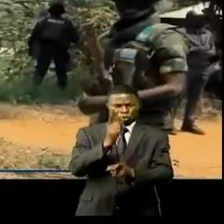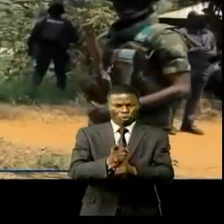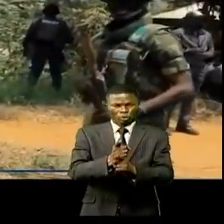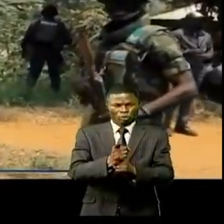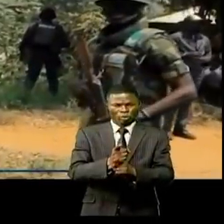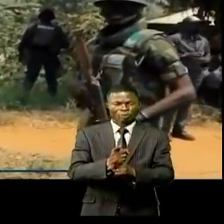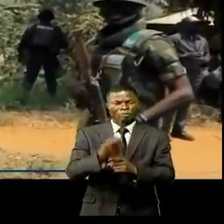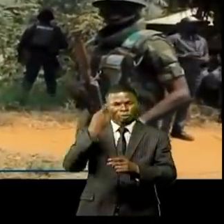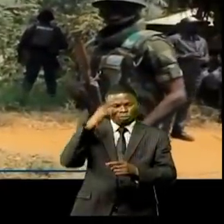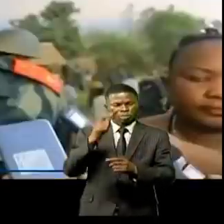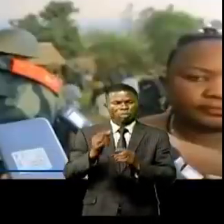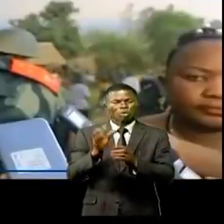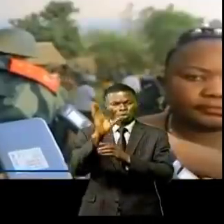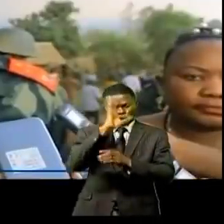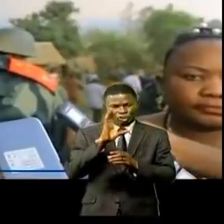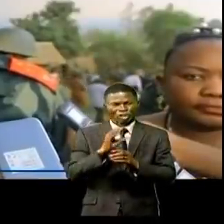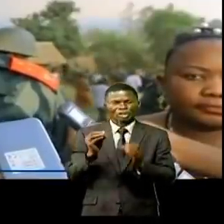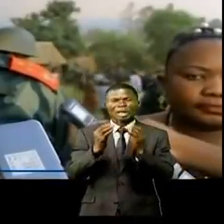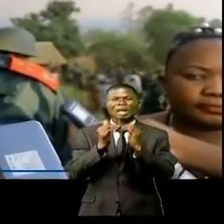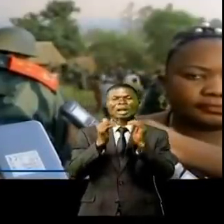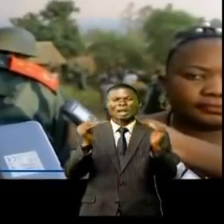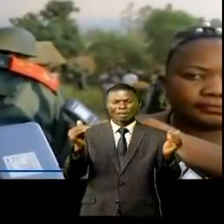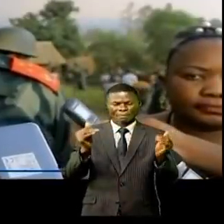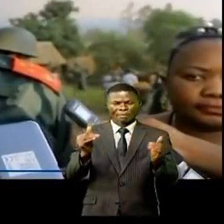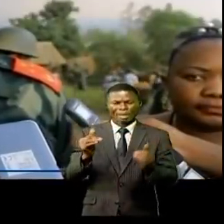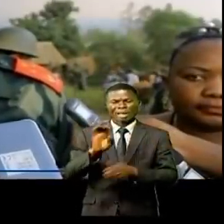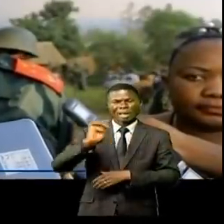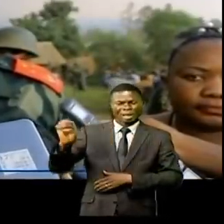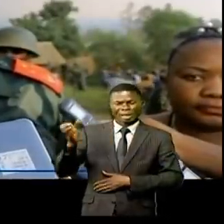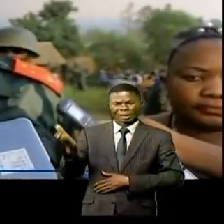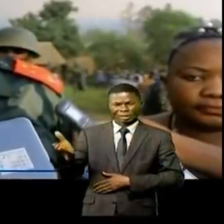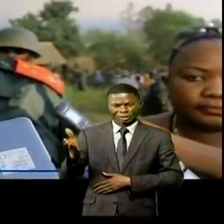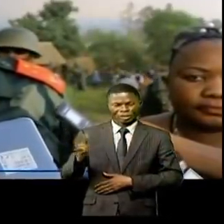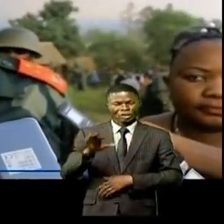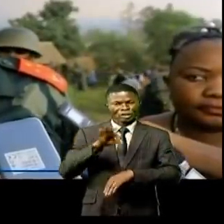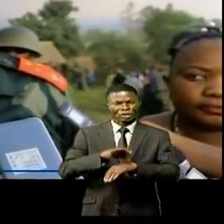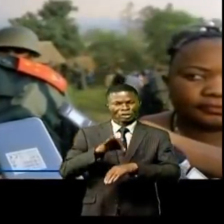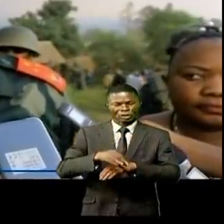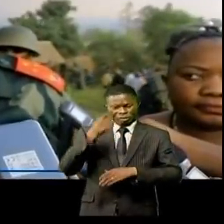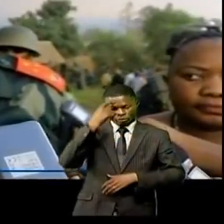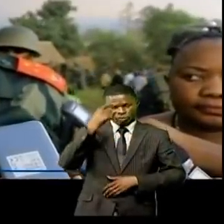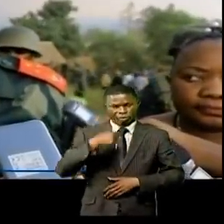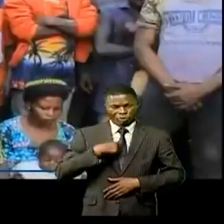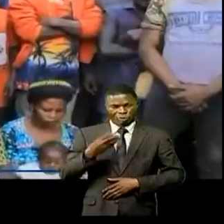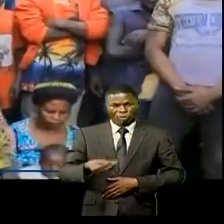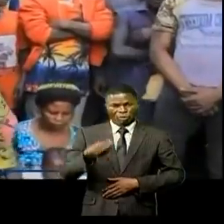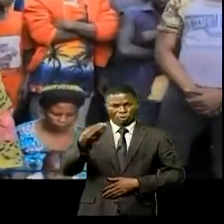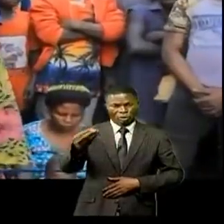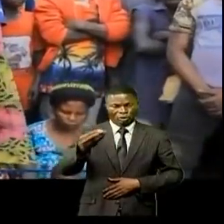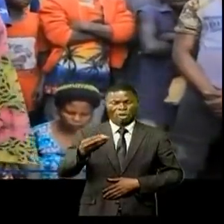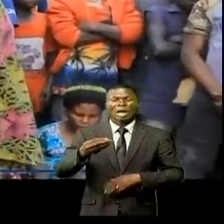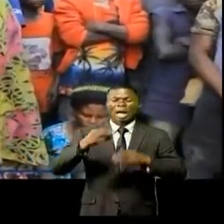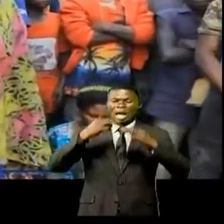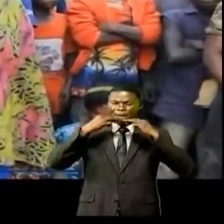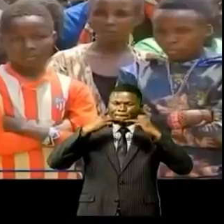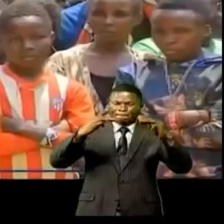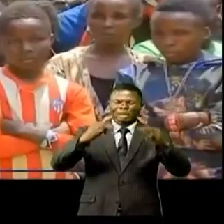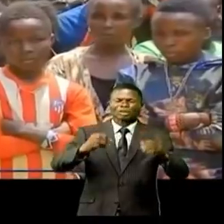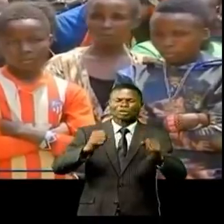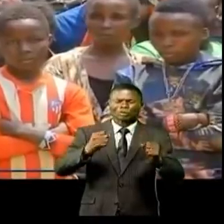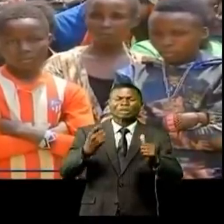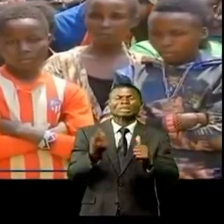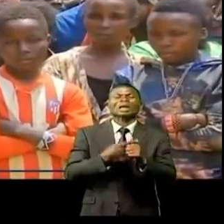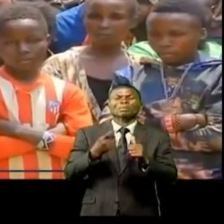de l'armée pour le retour de la paix dans cette partie du pays. C'est vraiment l'occasion pour moi de donner encore un message parce qu'il s